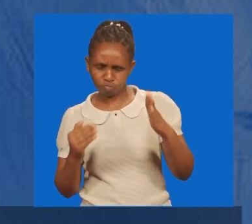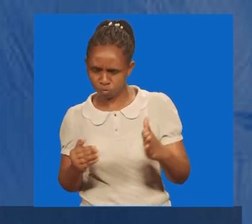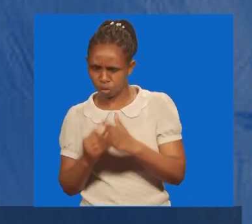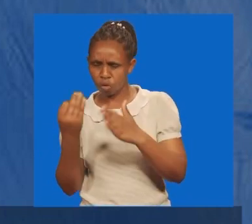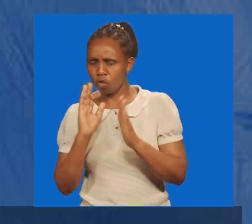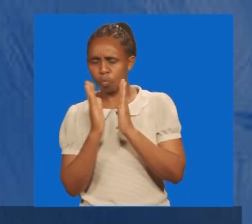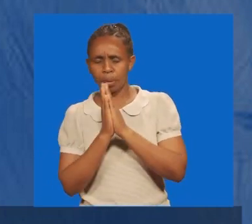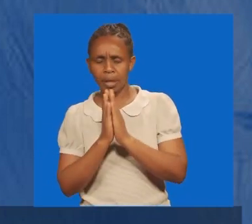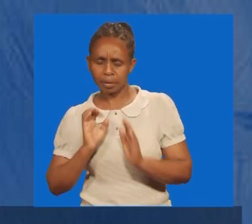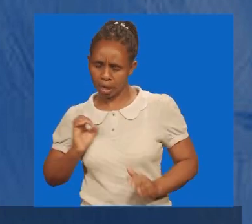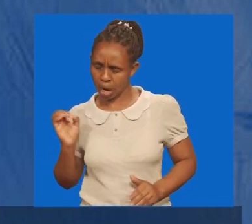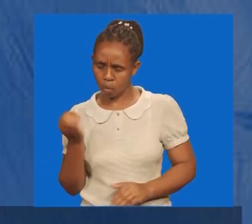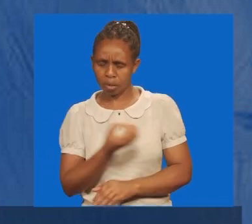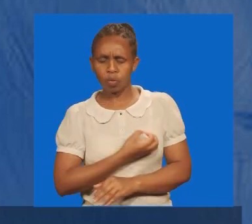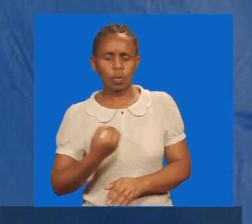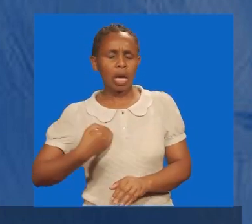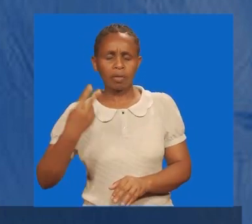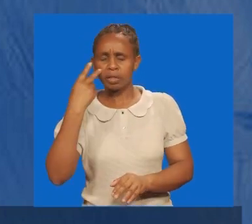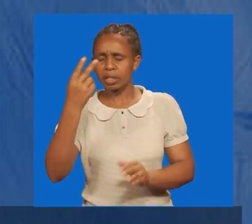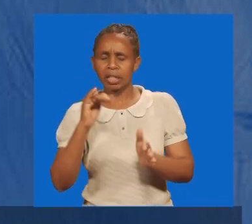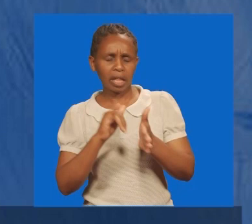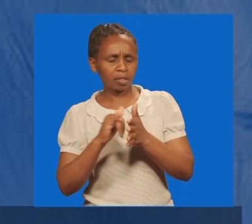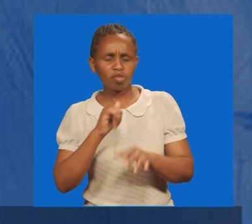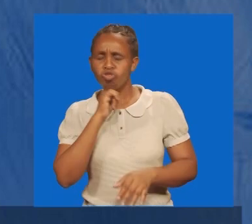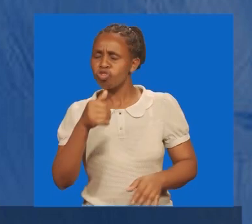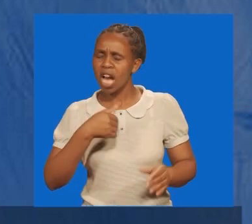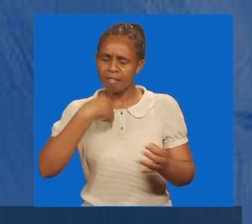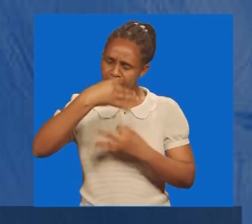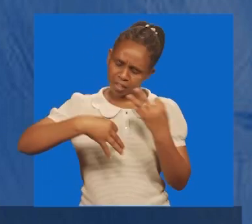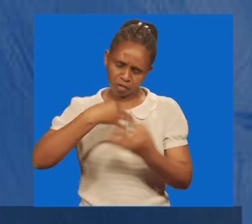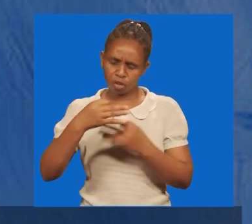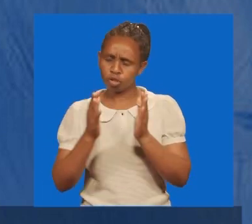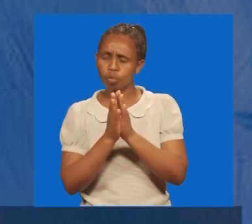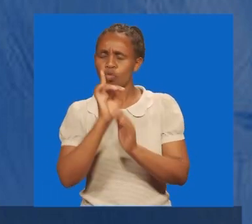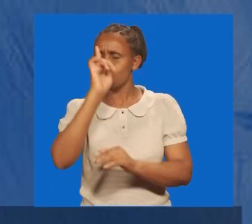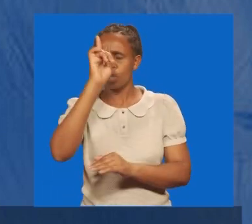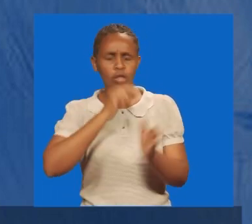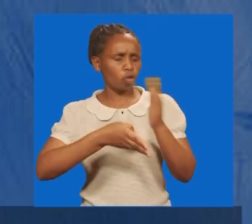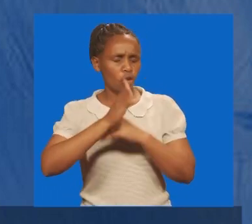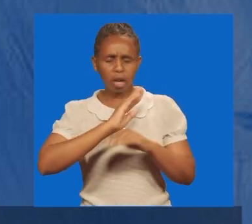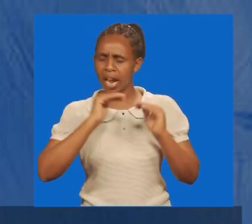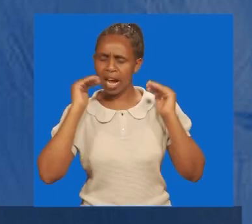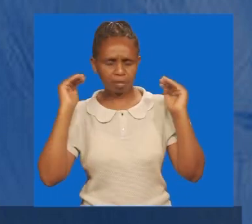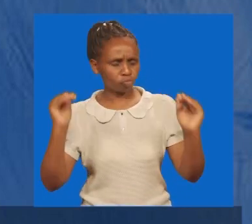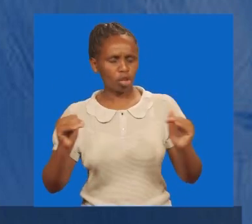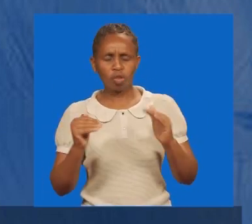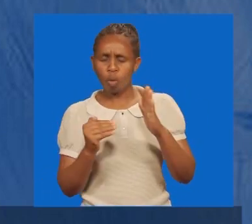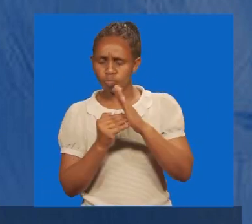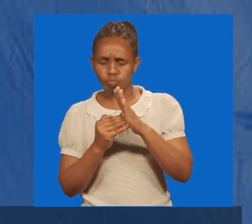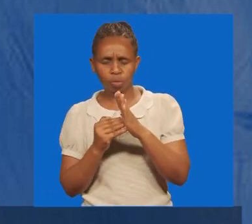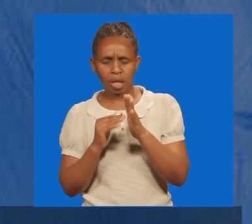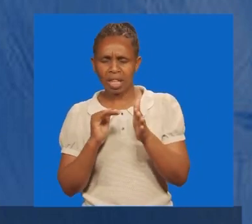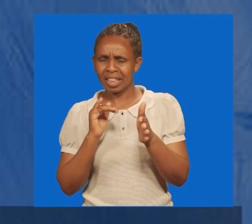maombi yetu, na hivyo tumeona ya kwamba kutokua, na ushirika na wewe, pia ni kizuizi kikuu, ama